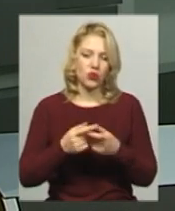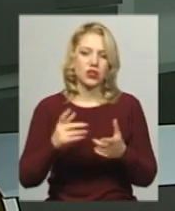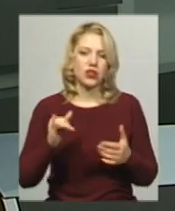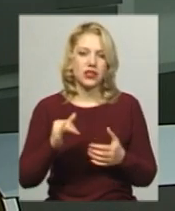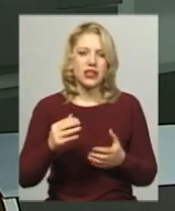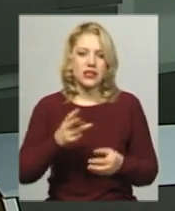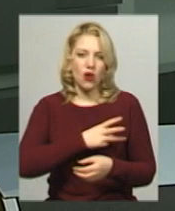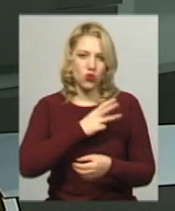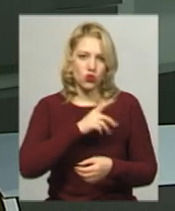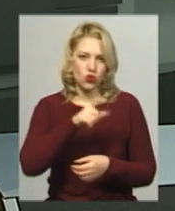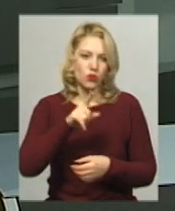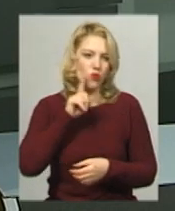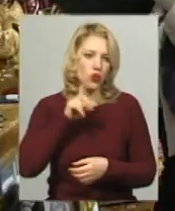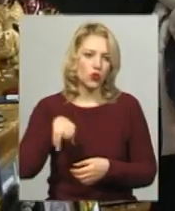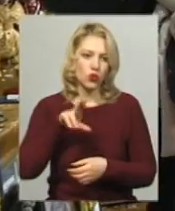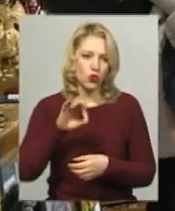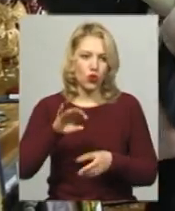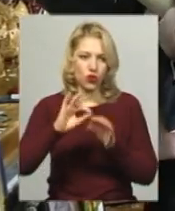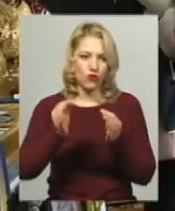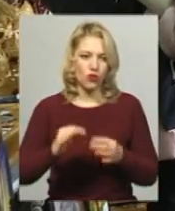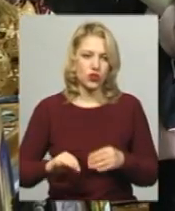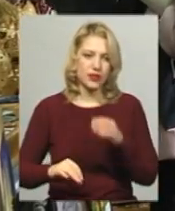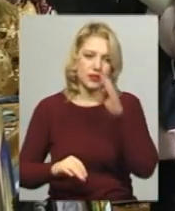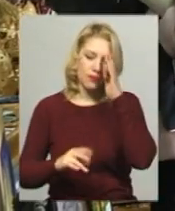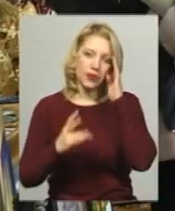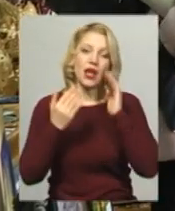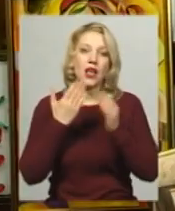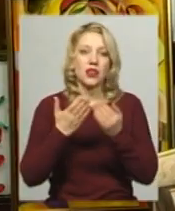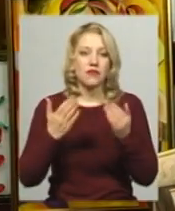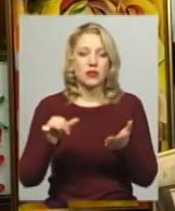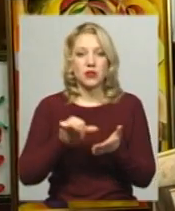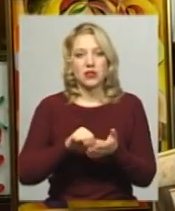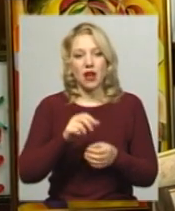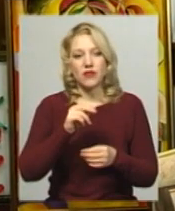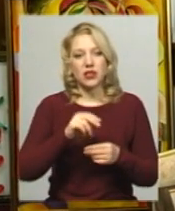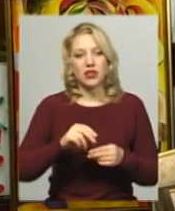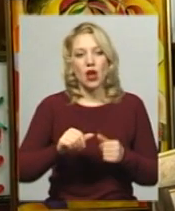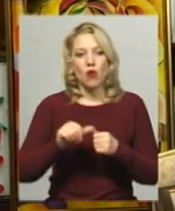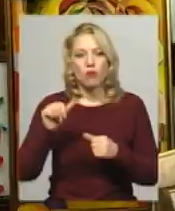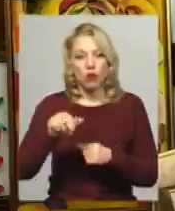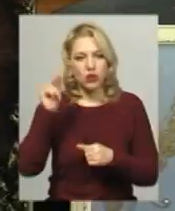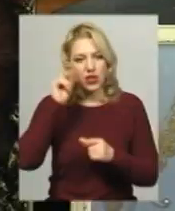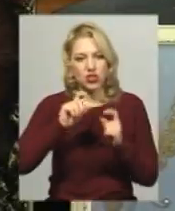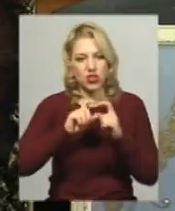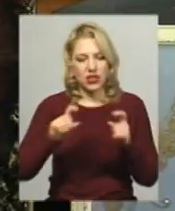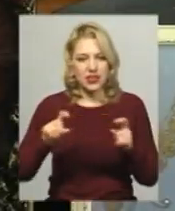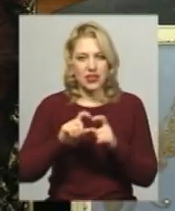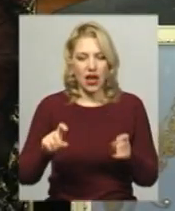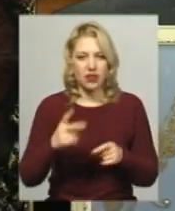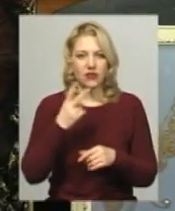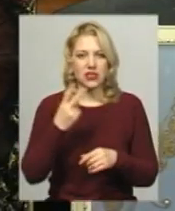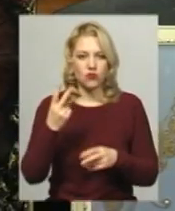технічної творчості. На виставці представлені роботи вихованців позашкільних закладів області у 22